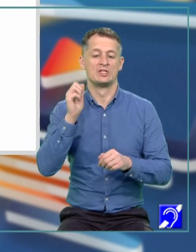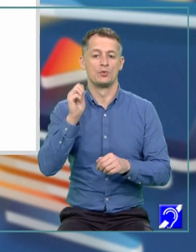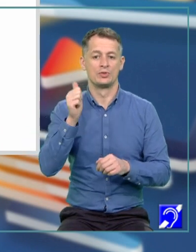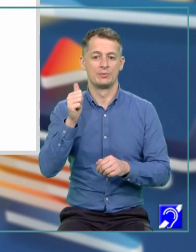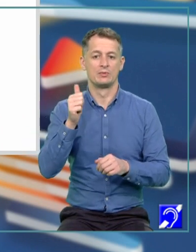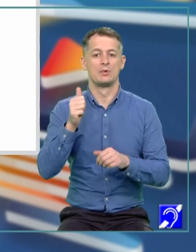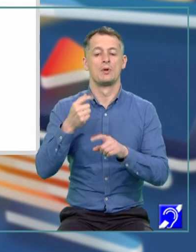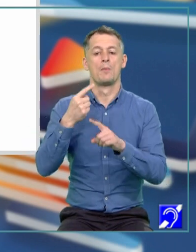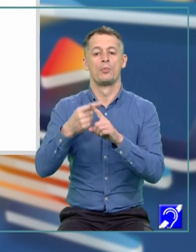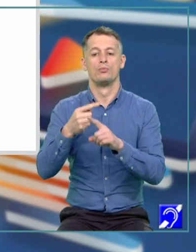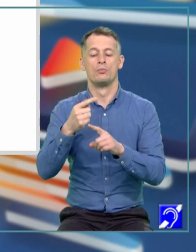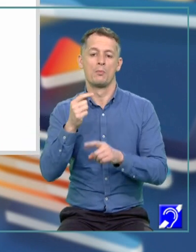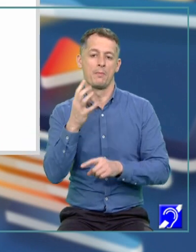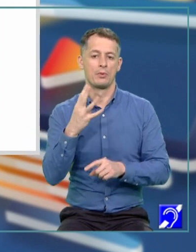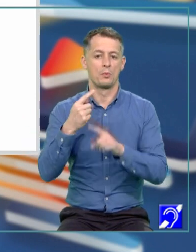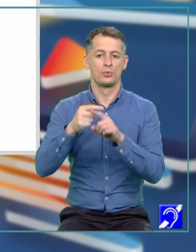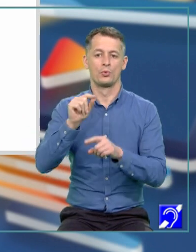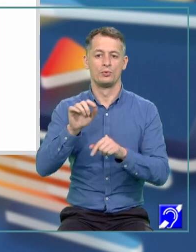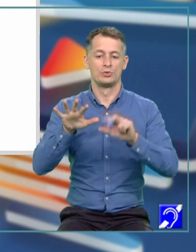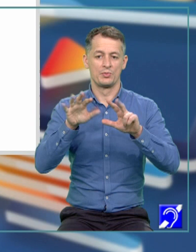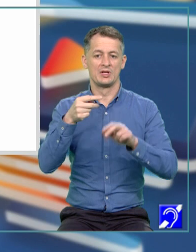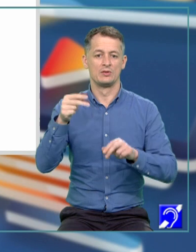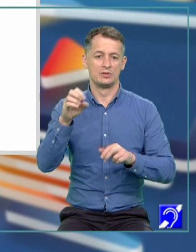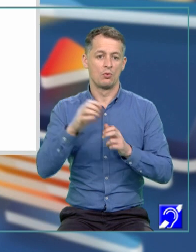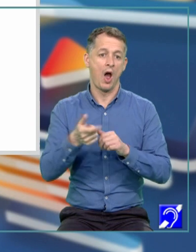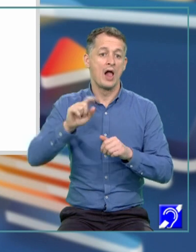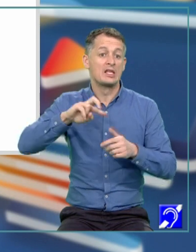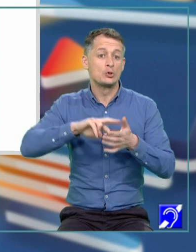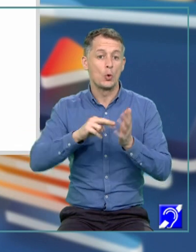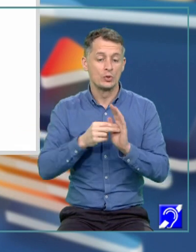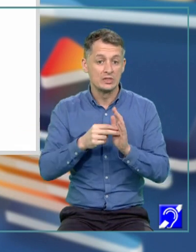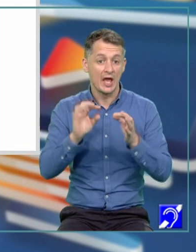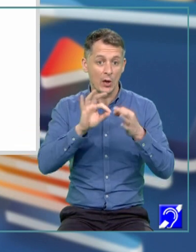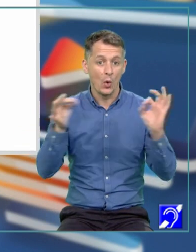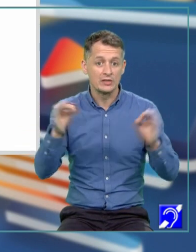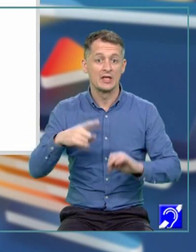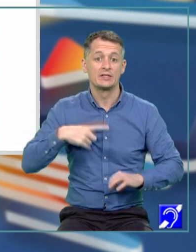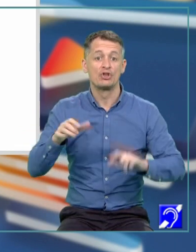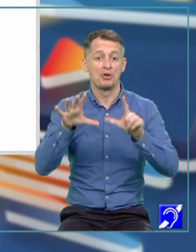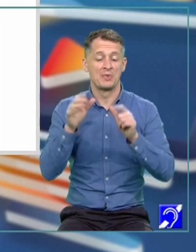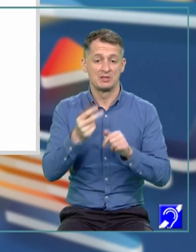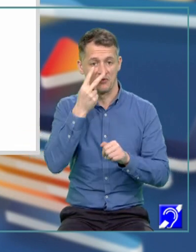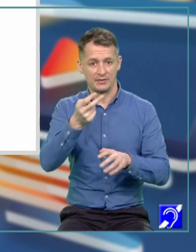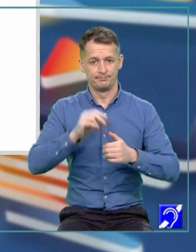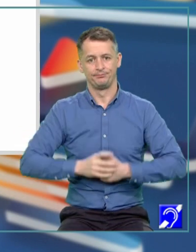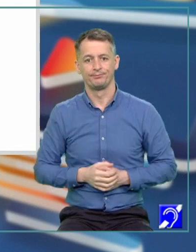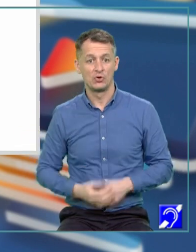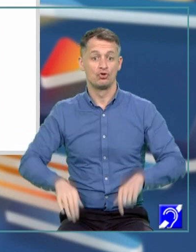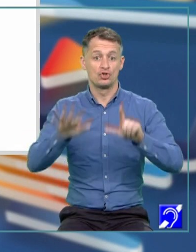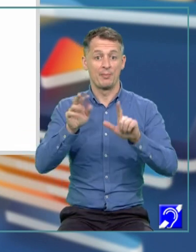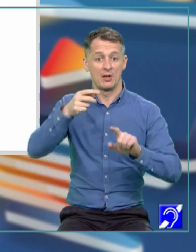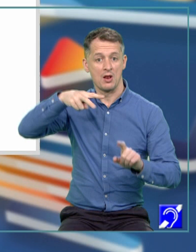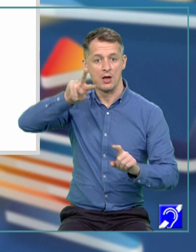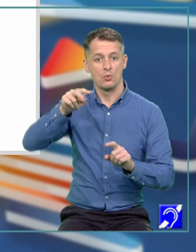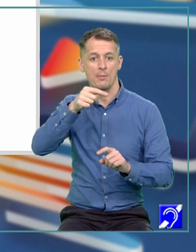4 plus 28 egal cu 0. O altă soluție a ecuației este 7. Haideți să vedem. 7 la a